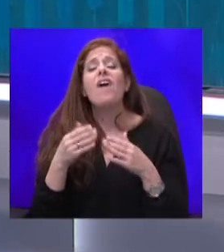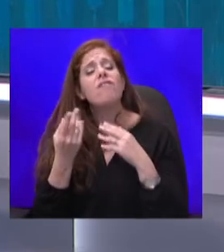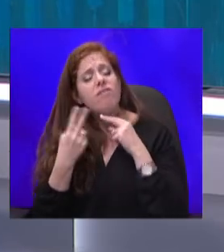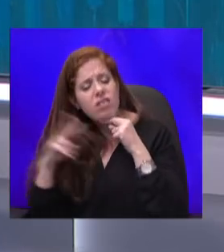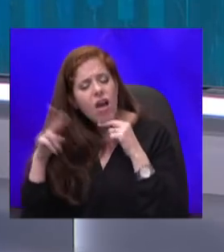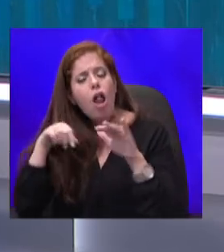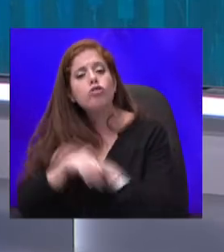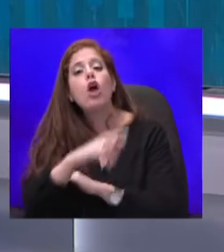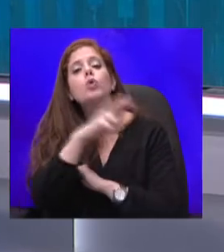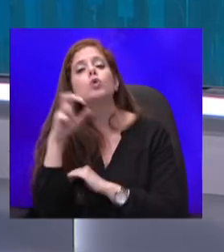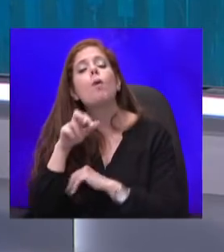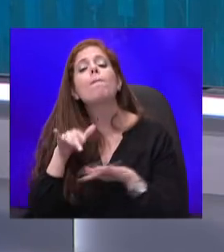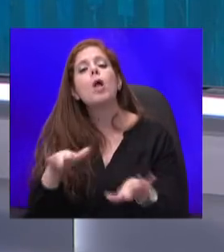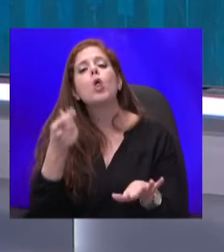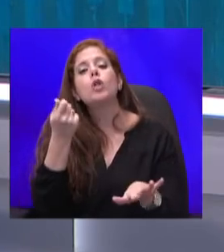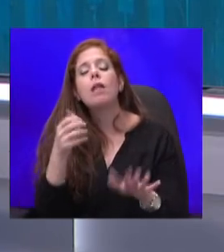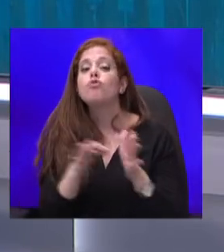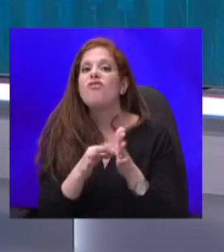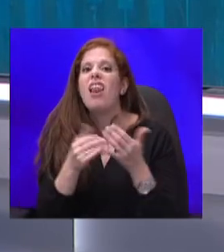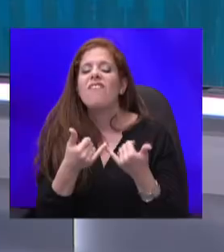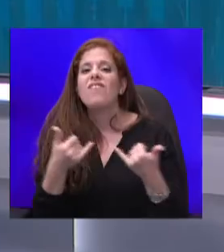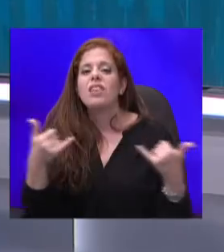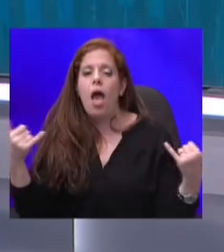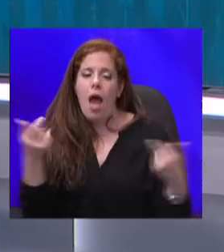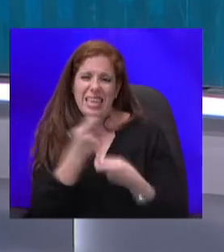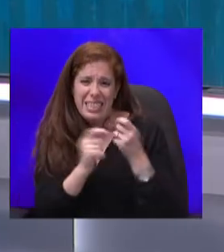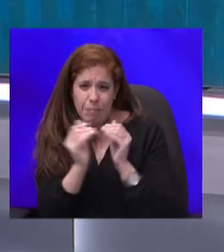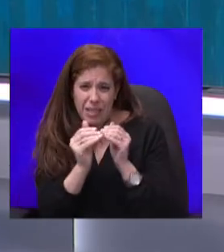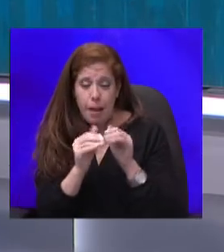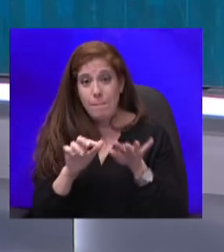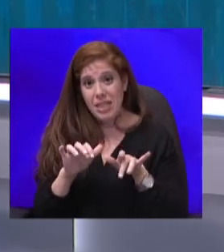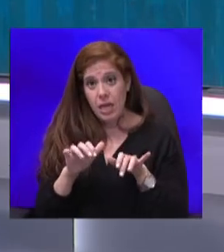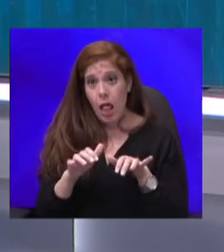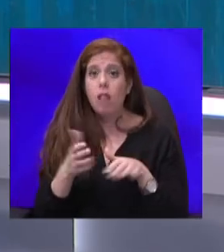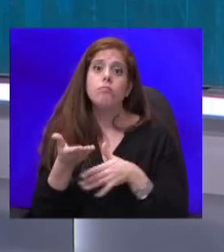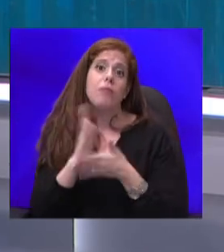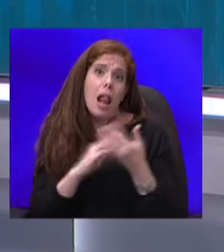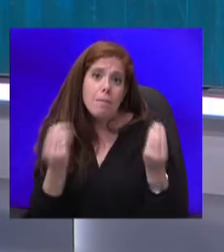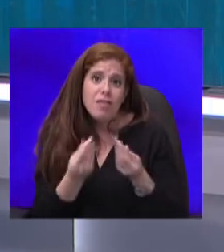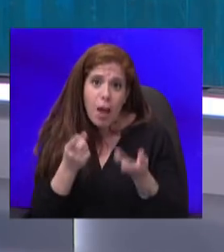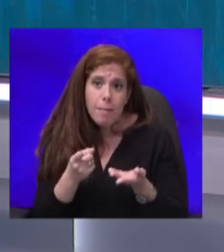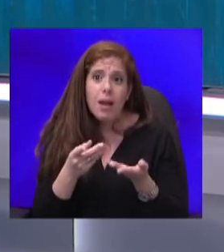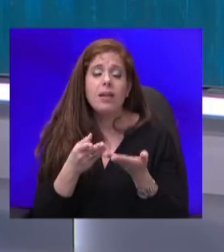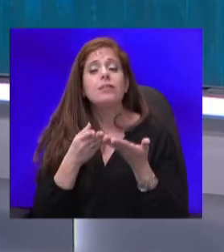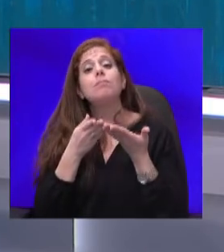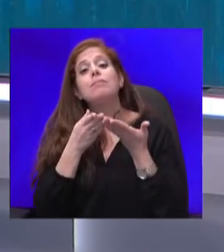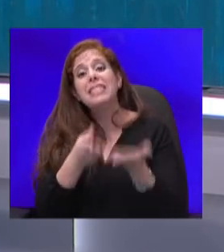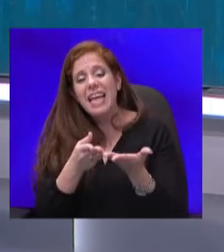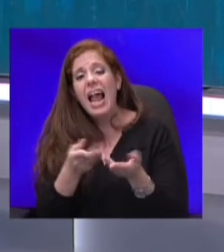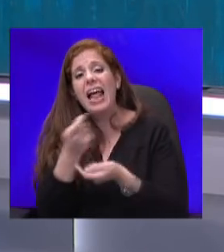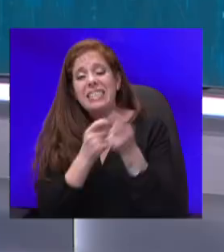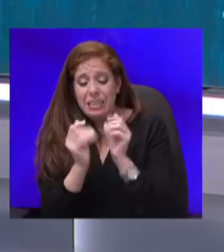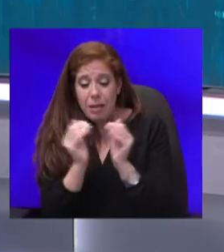תשתיות של עסקים קטנים בדיגיטל. דרך כלל תשתיות האלה, תשתיות דיגיטליות, לסייע לעסקים זהירים וקטנים לעשות את המעבר הזה.